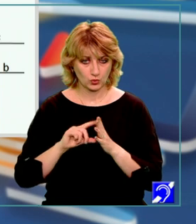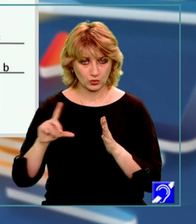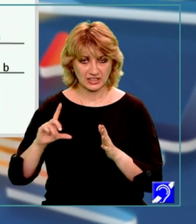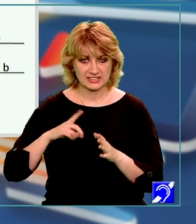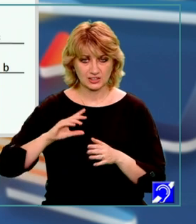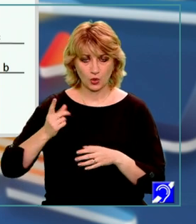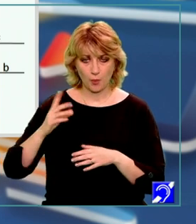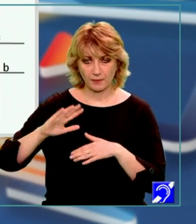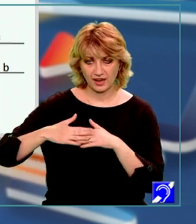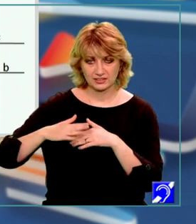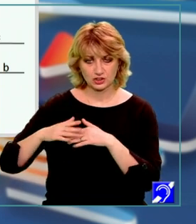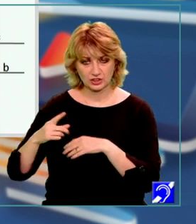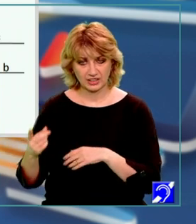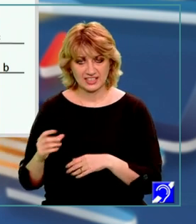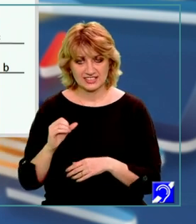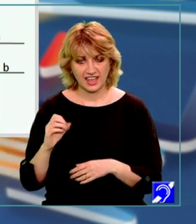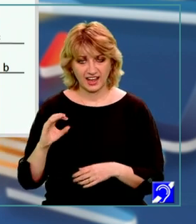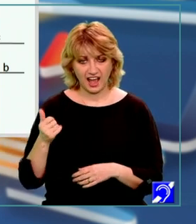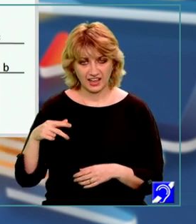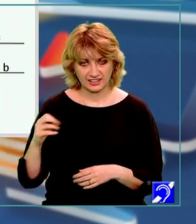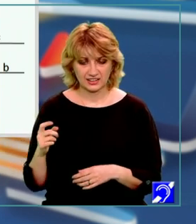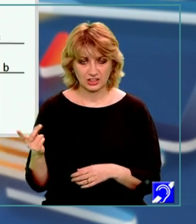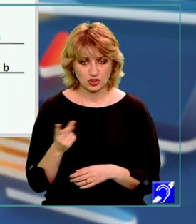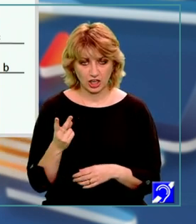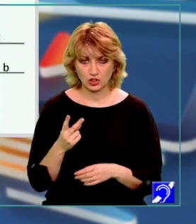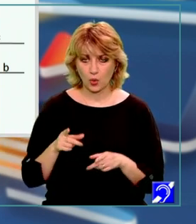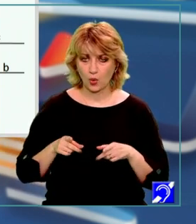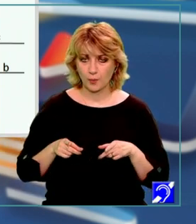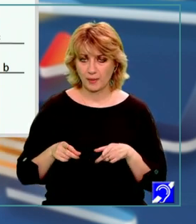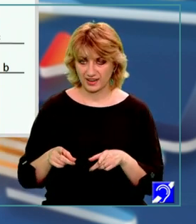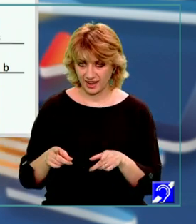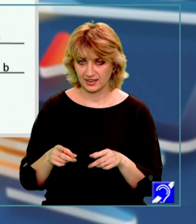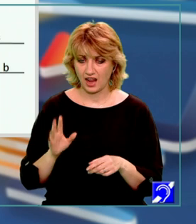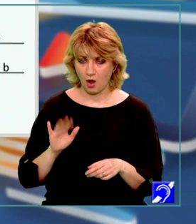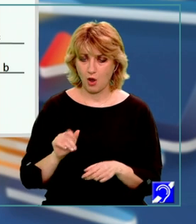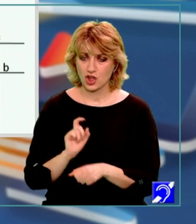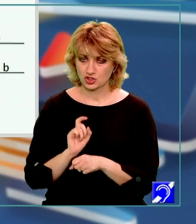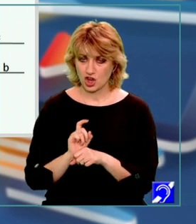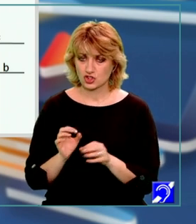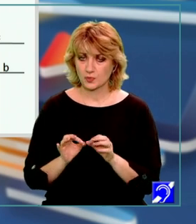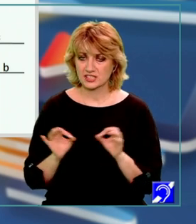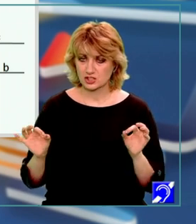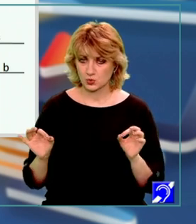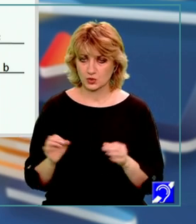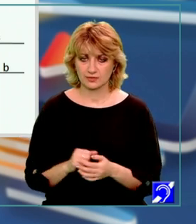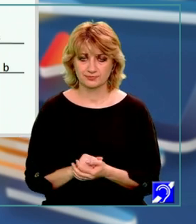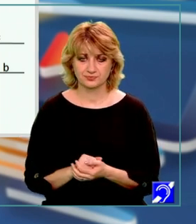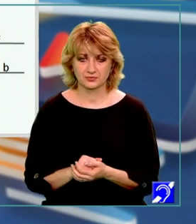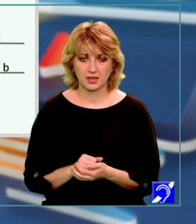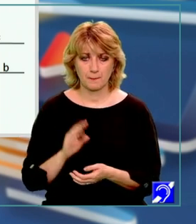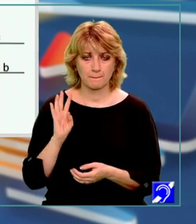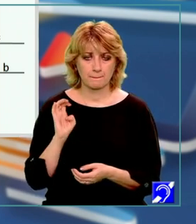alta secantei între cele două drepte paralele. Deci ele au aceeași măsură, măsura